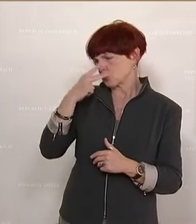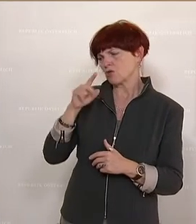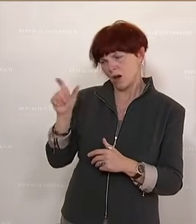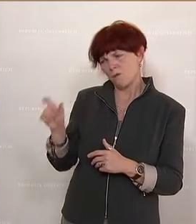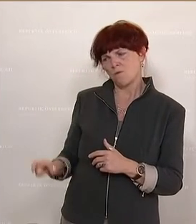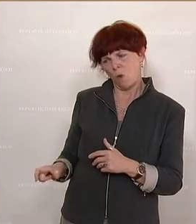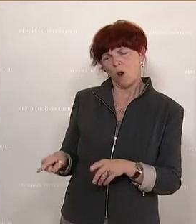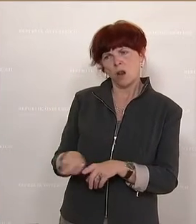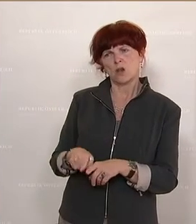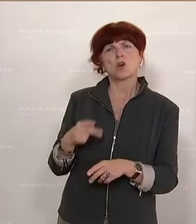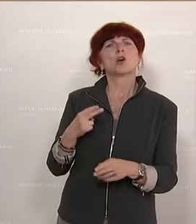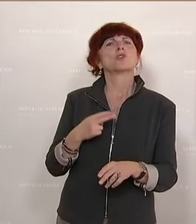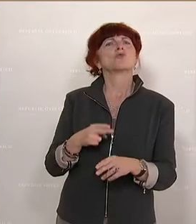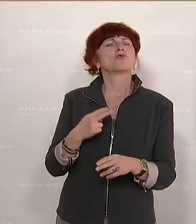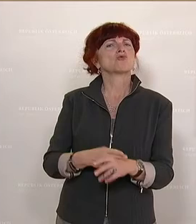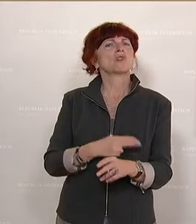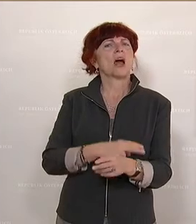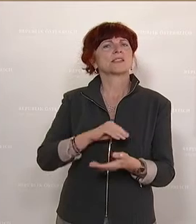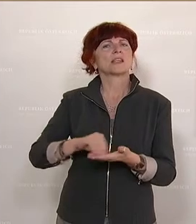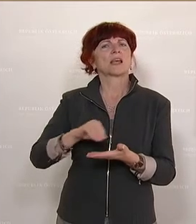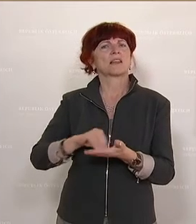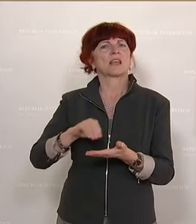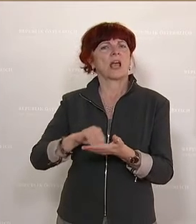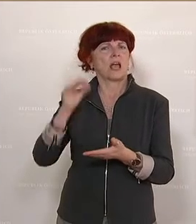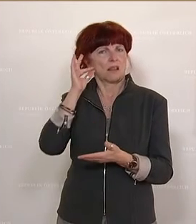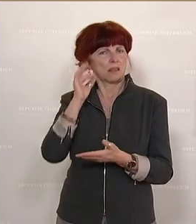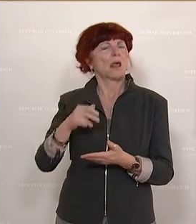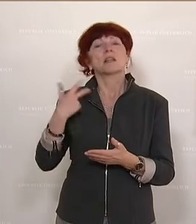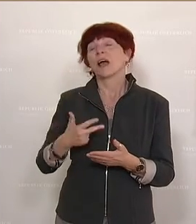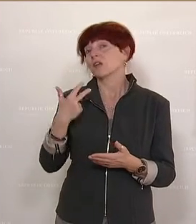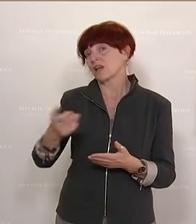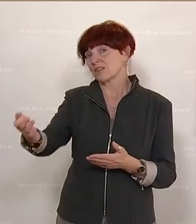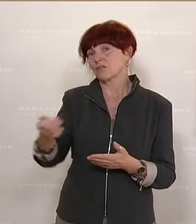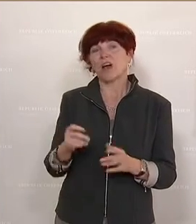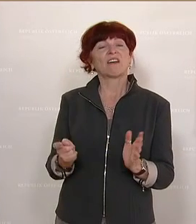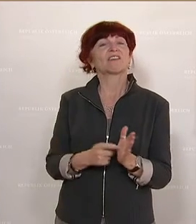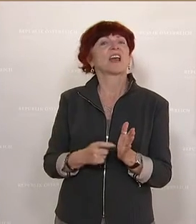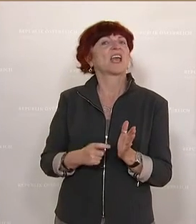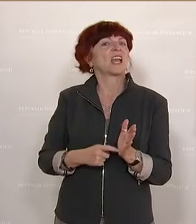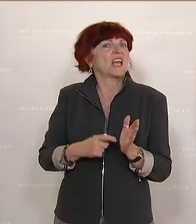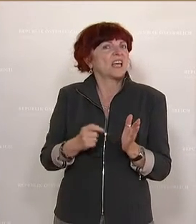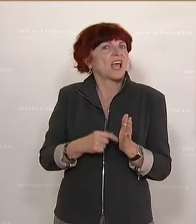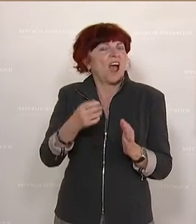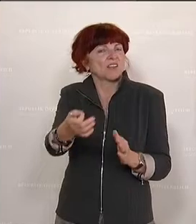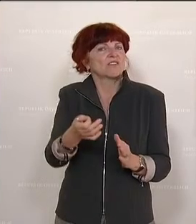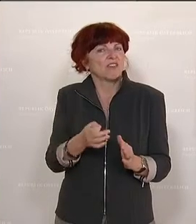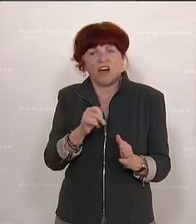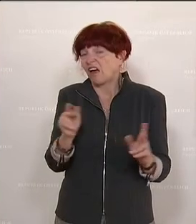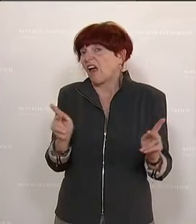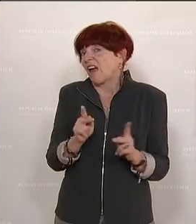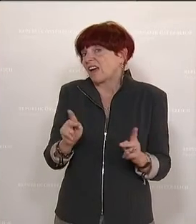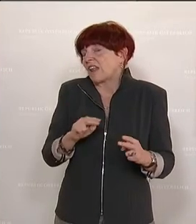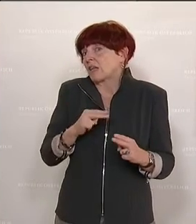dass sie die 33 Fragen aus der Dringlichen Anfrage der Freiheitlichen Partei nicht beantworten kann oder will.